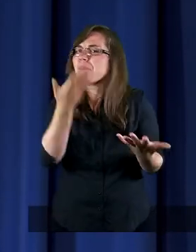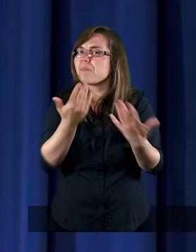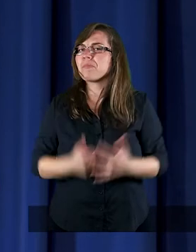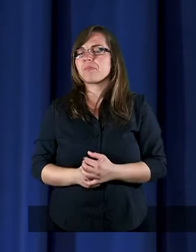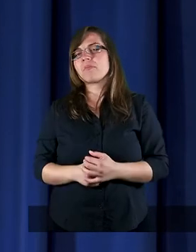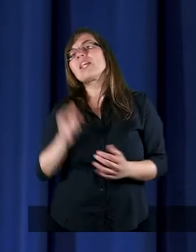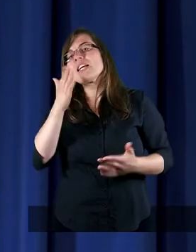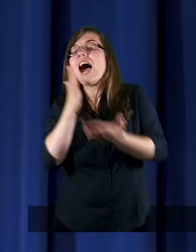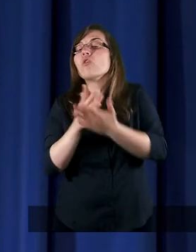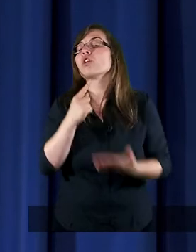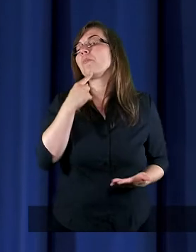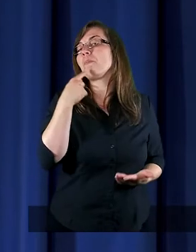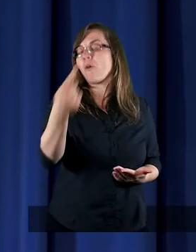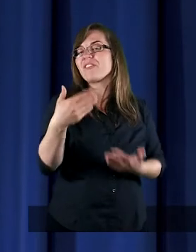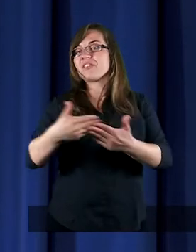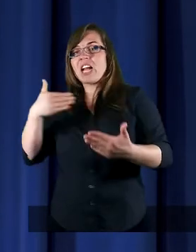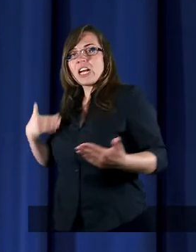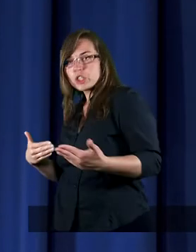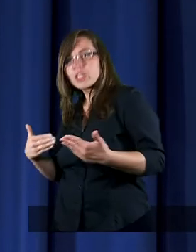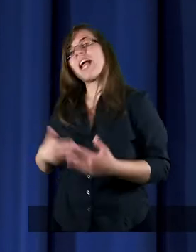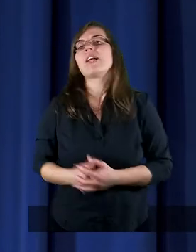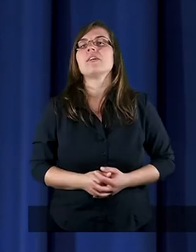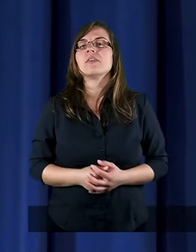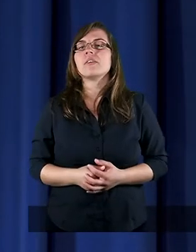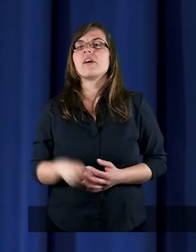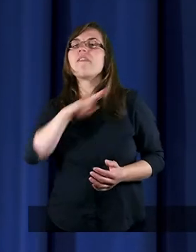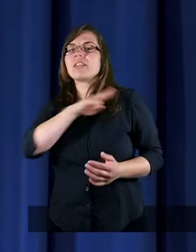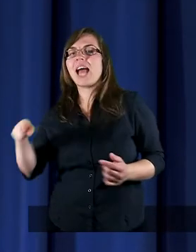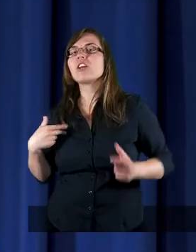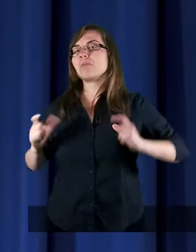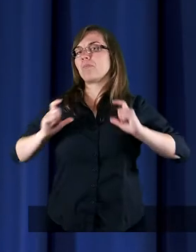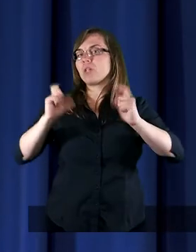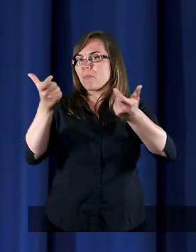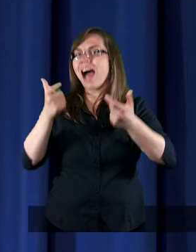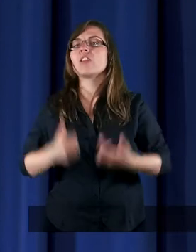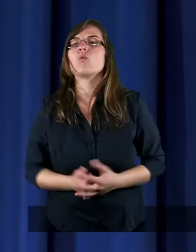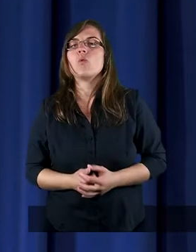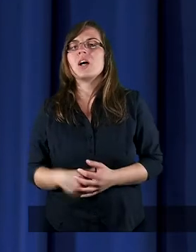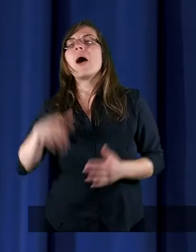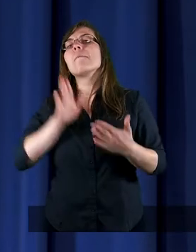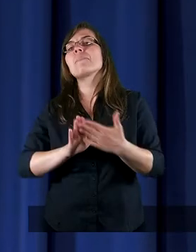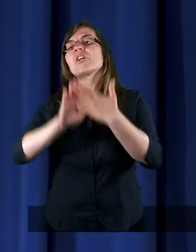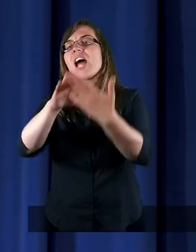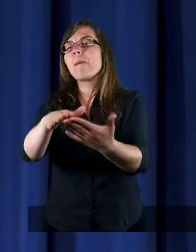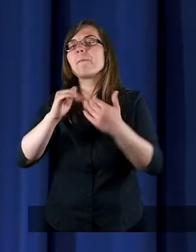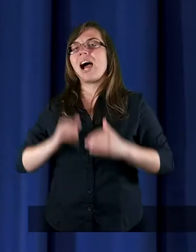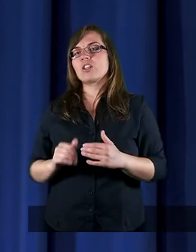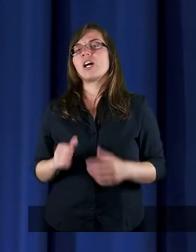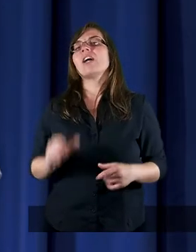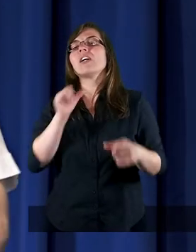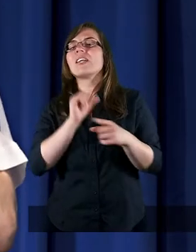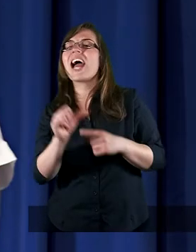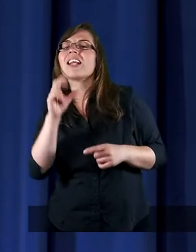Tak jak już powiedziałem wcześniej, w naszym przypadku przebaczanie jest